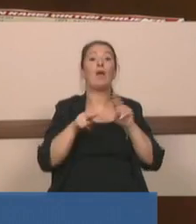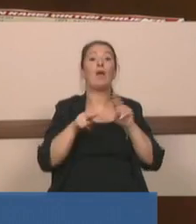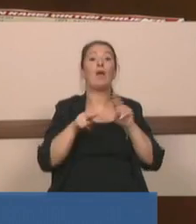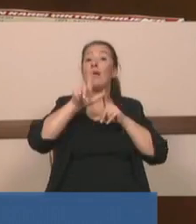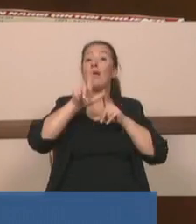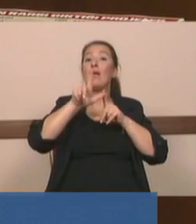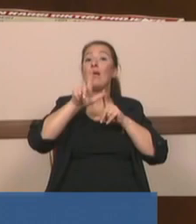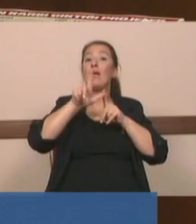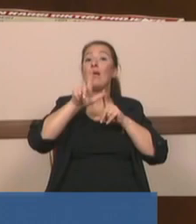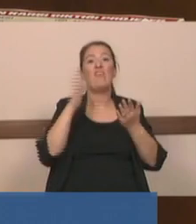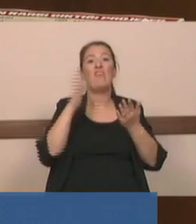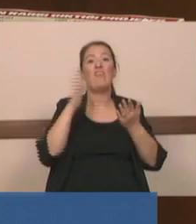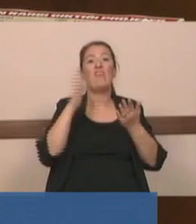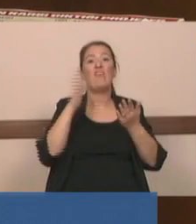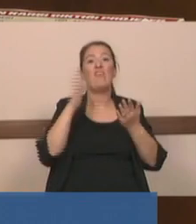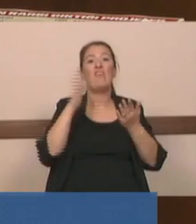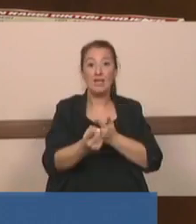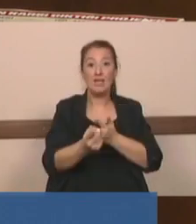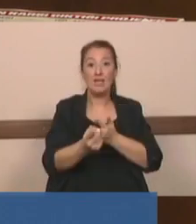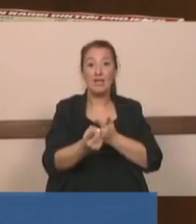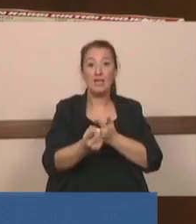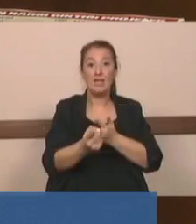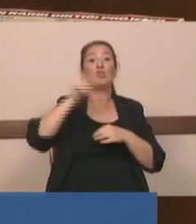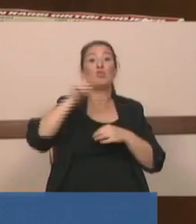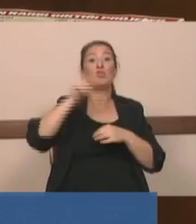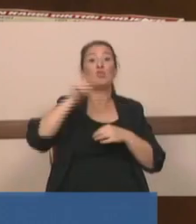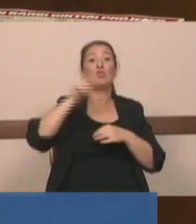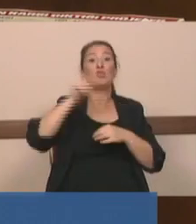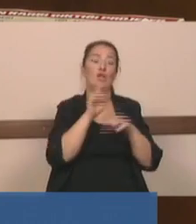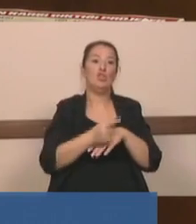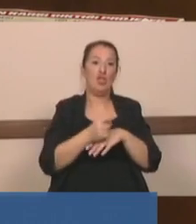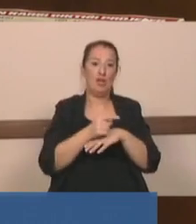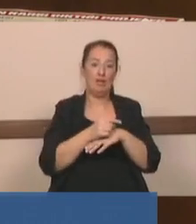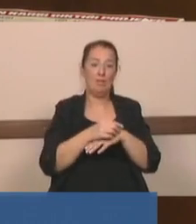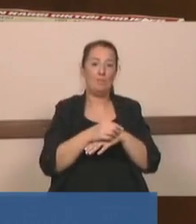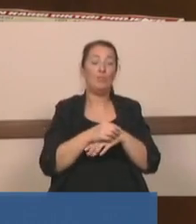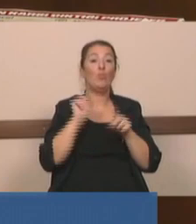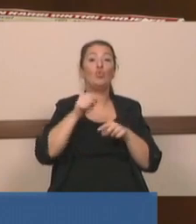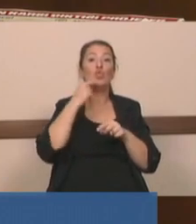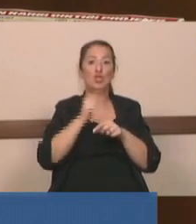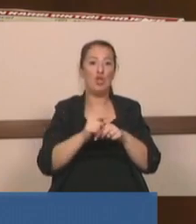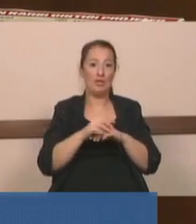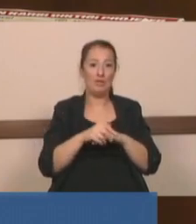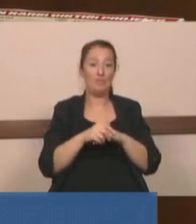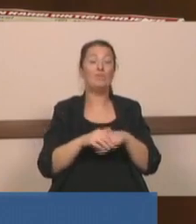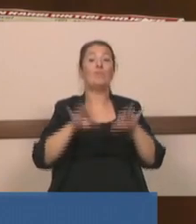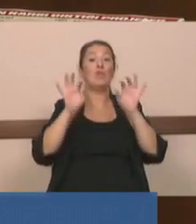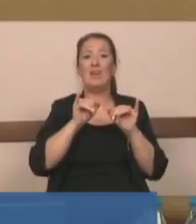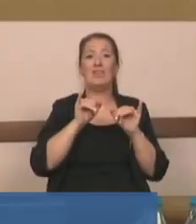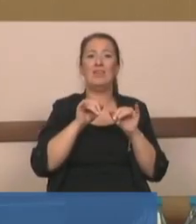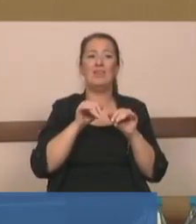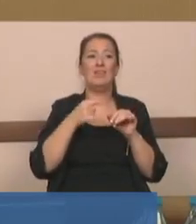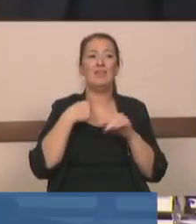Sayın Başkan şöyle diyecekti. Hayır, Kanal İstanbul yapılmalı diyecekti. Ya bunu diyecekti. Şimdi bunu